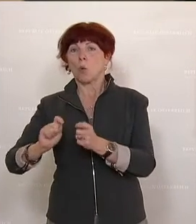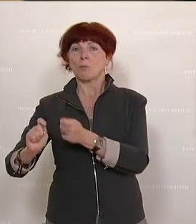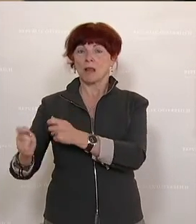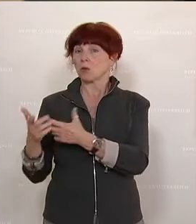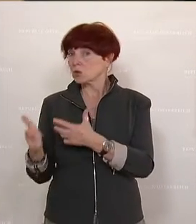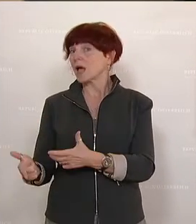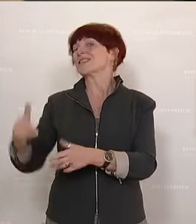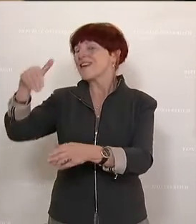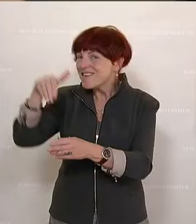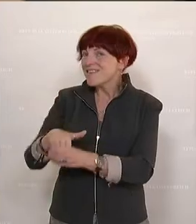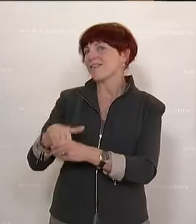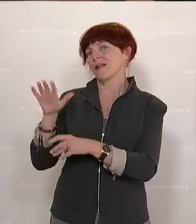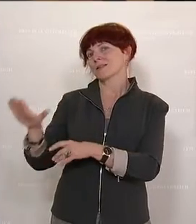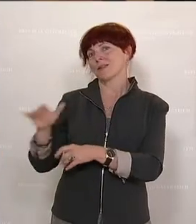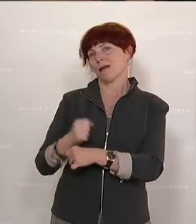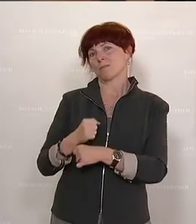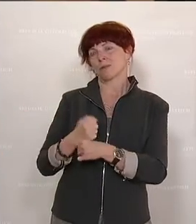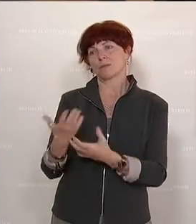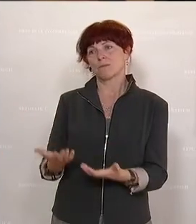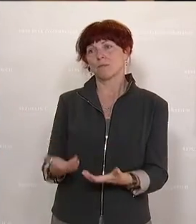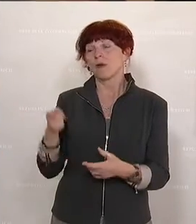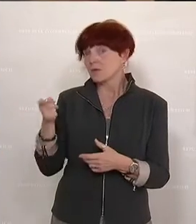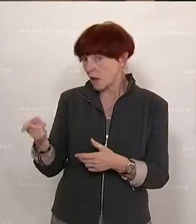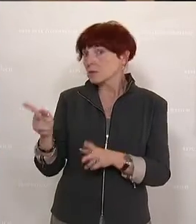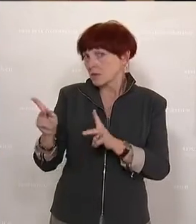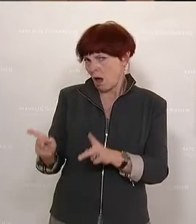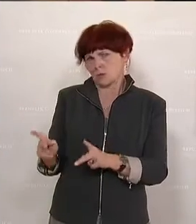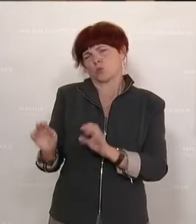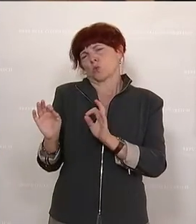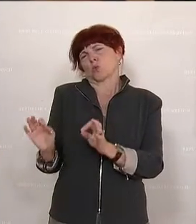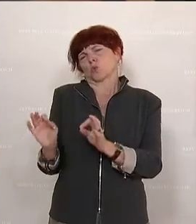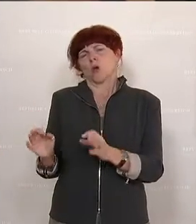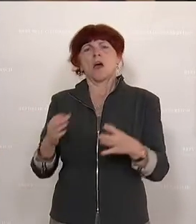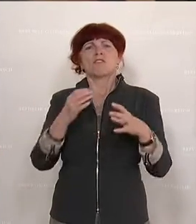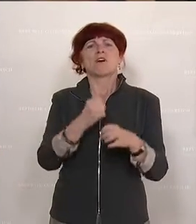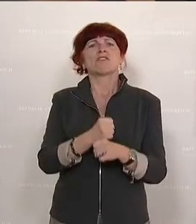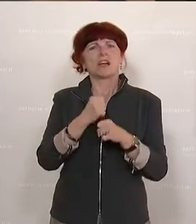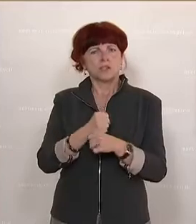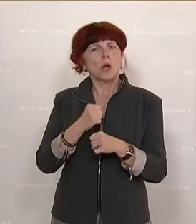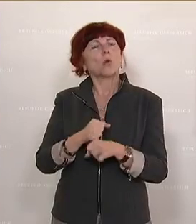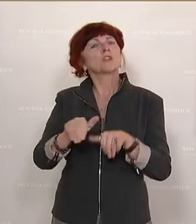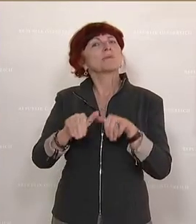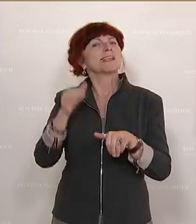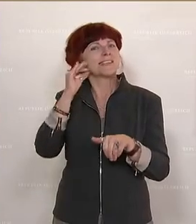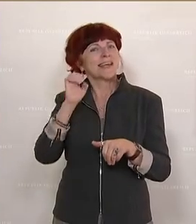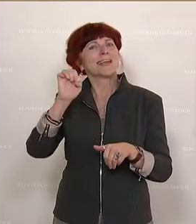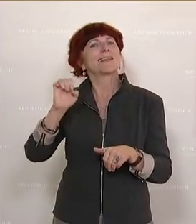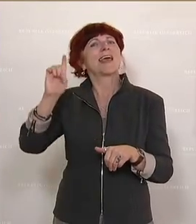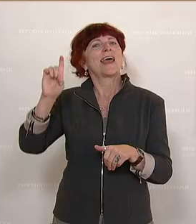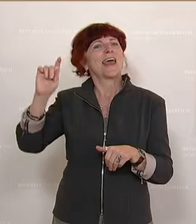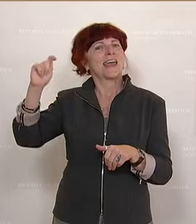der Gegenstand dieser Bundesregierung. Das können sie, hat uns heute die Verfassungsministerin Edtstadler schon erklärt, vor zwei